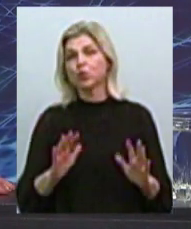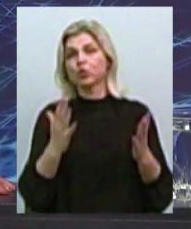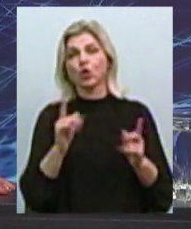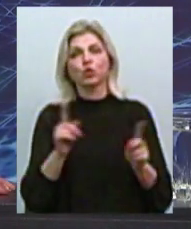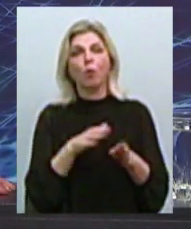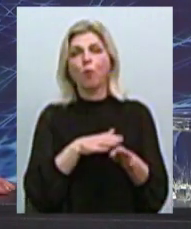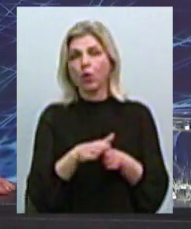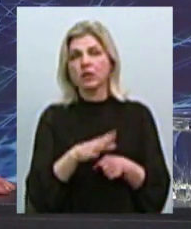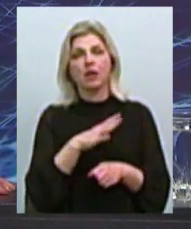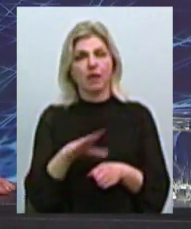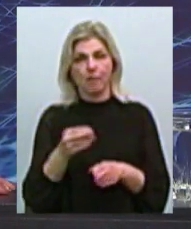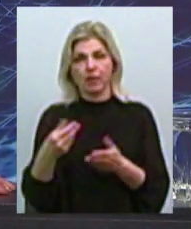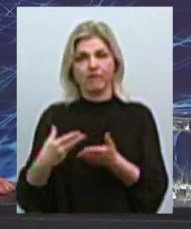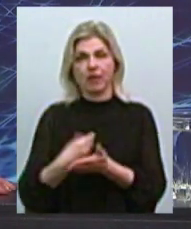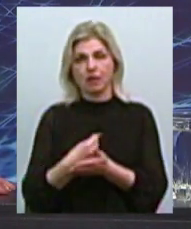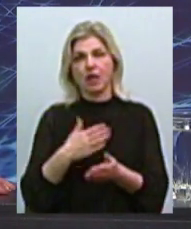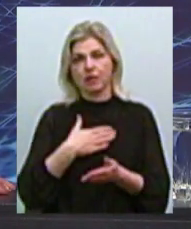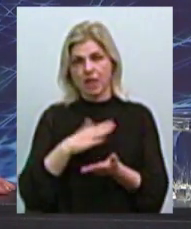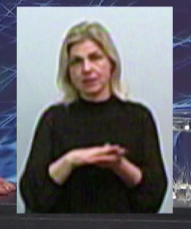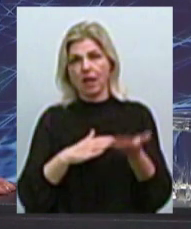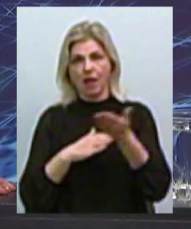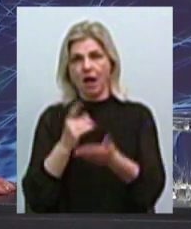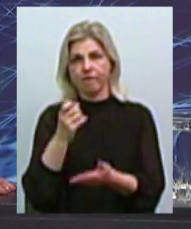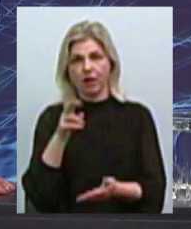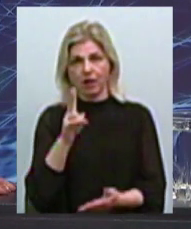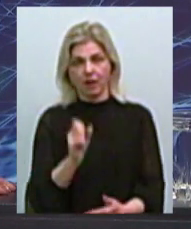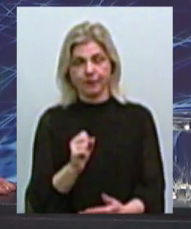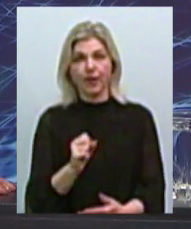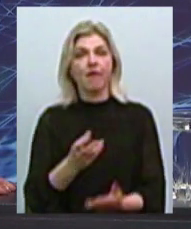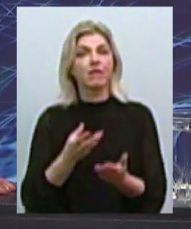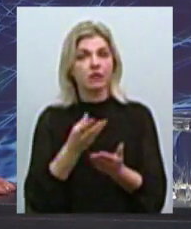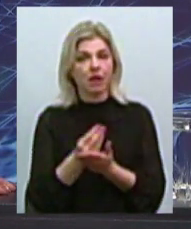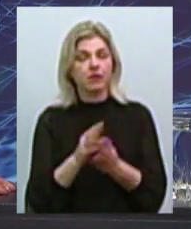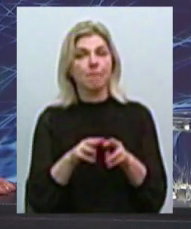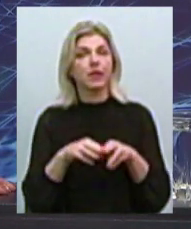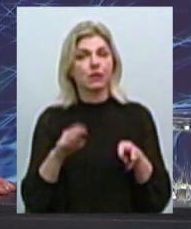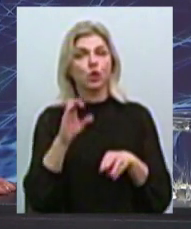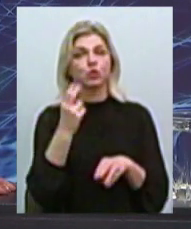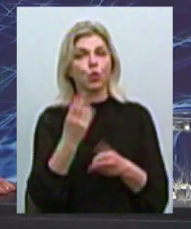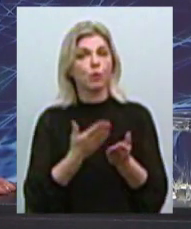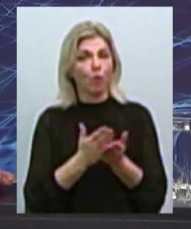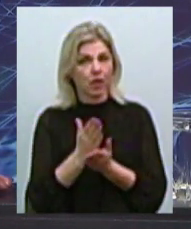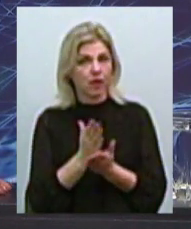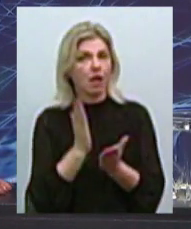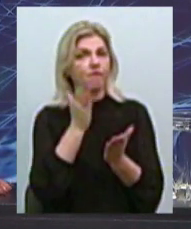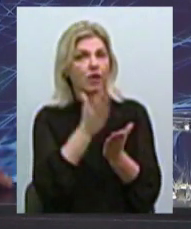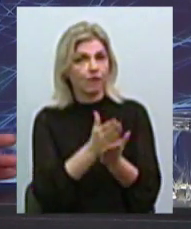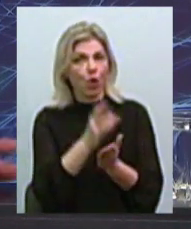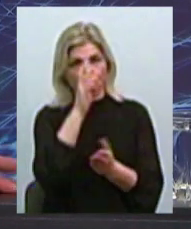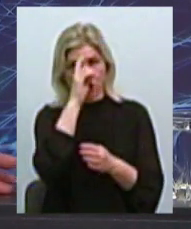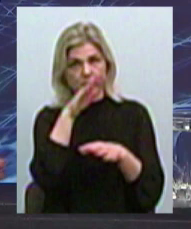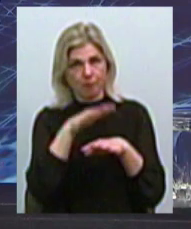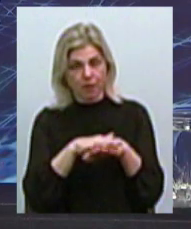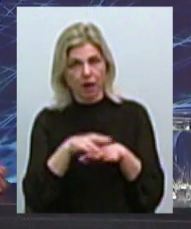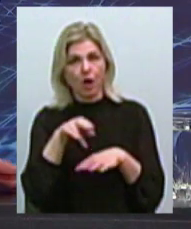полностью не была профинансирована наша заявка. То есть финансирует Министерство социальной политики непосредственно на счетбанк по